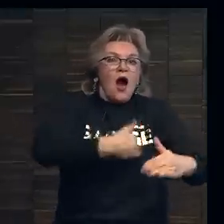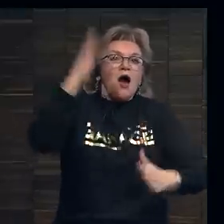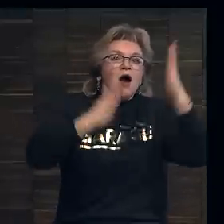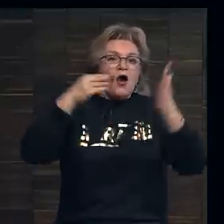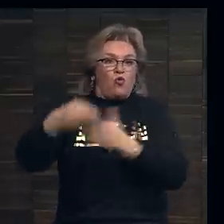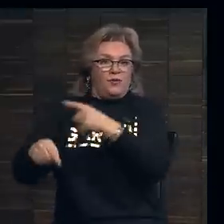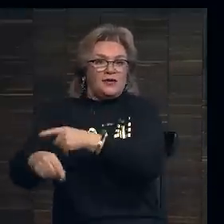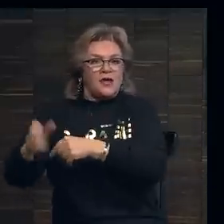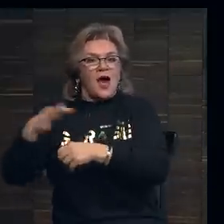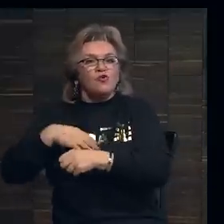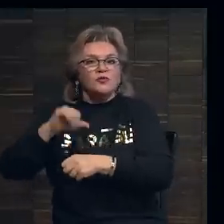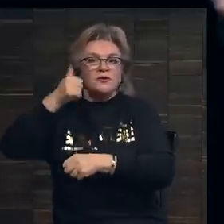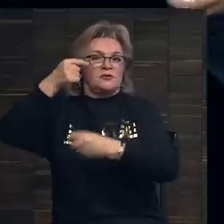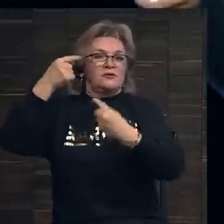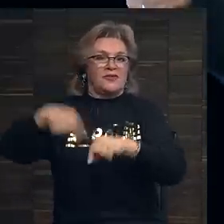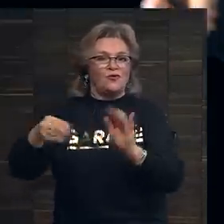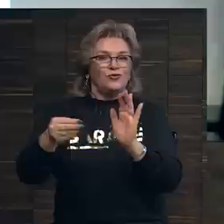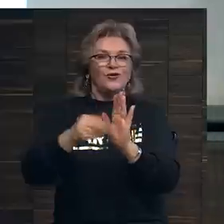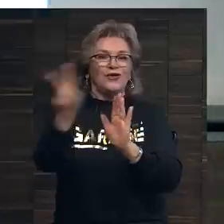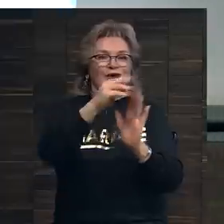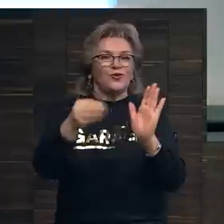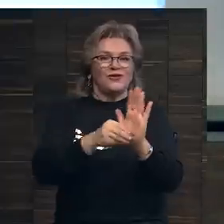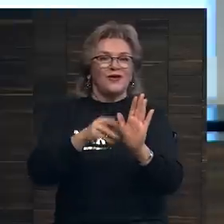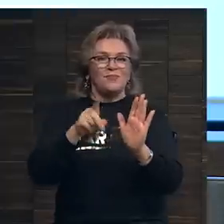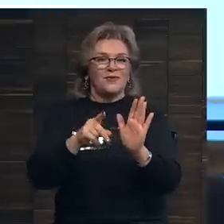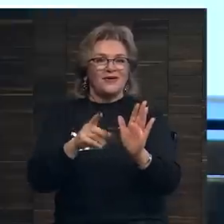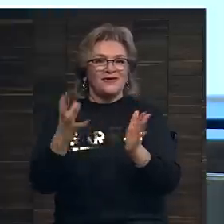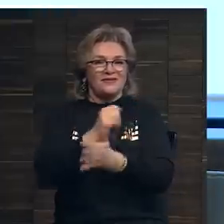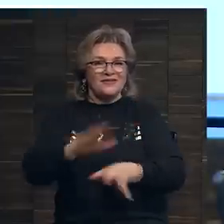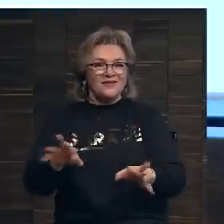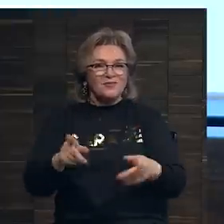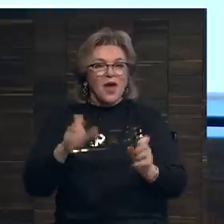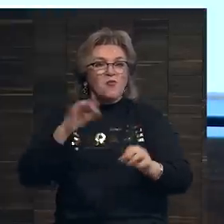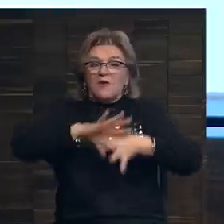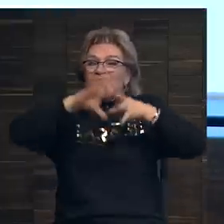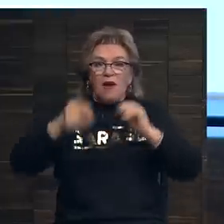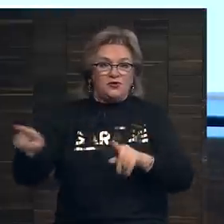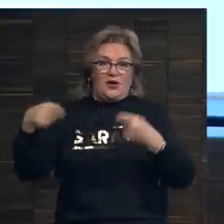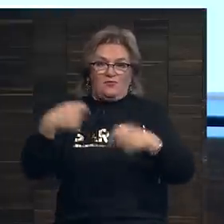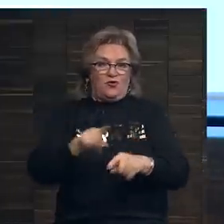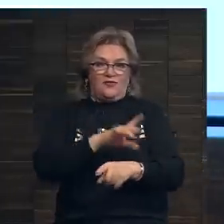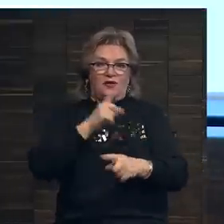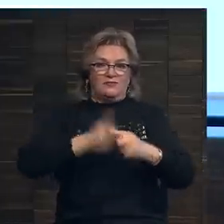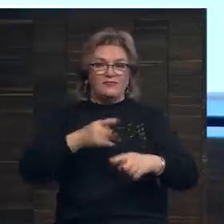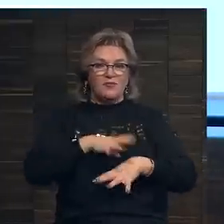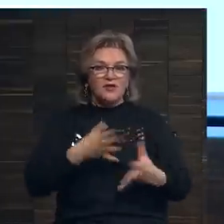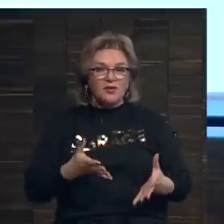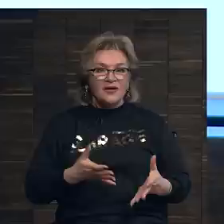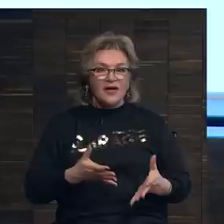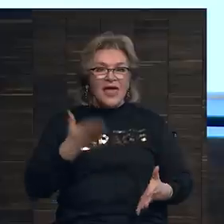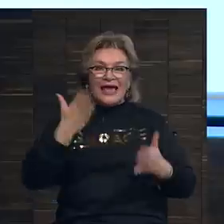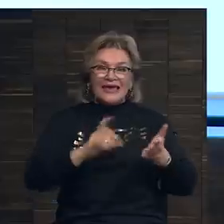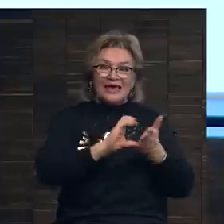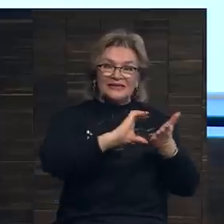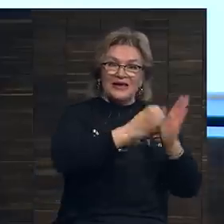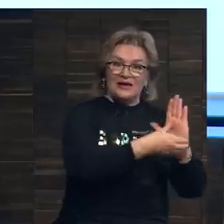эту работу, может быть в другой вечер такую цену оно бы и не сорвало, может быть вообще бы оно не было продано, и может быть если галерист сейчас